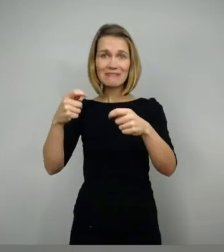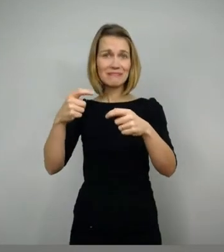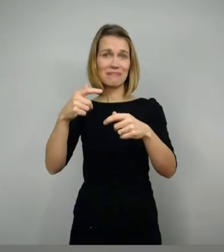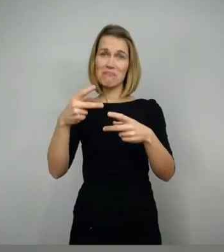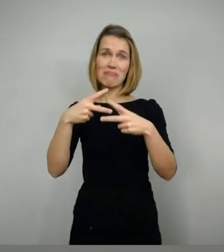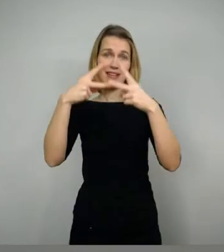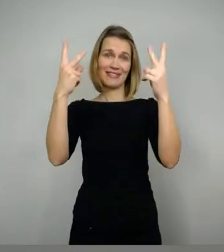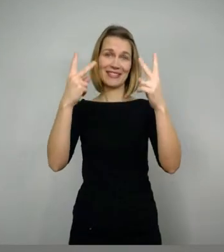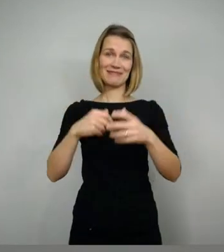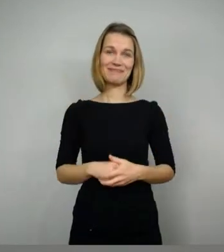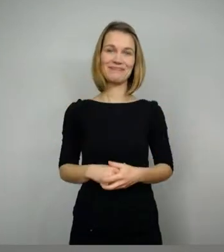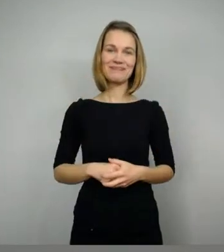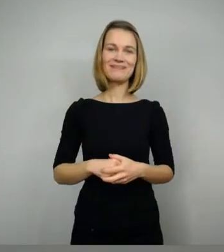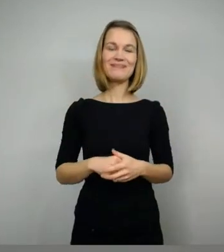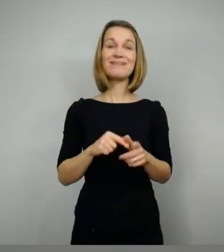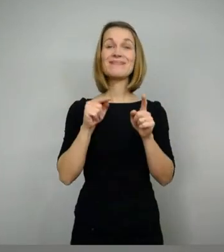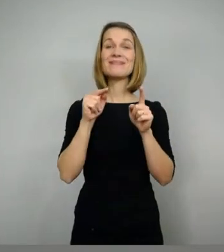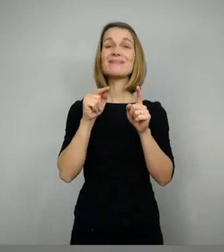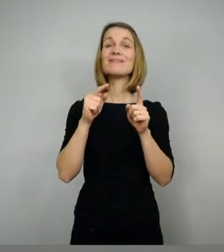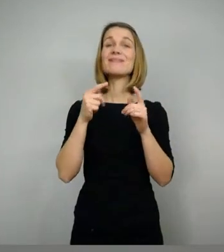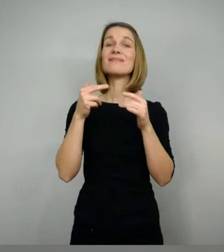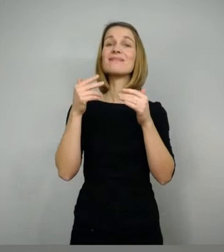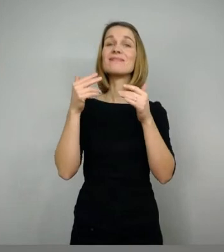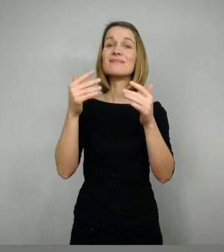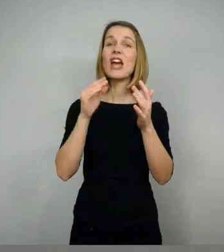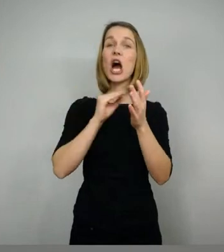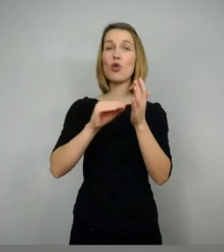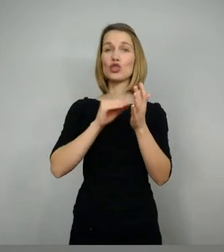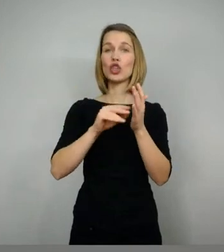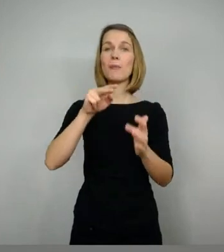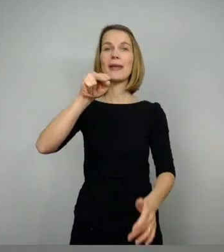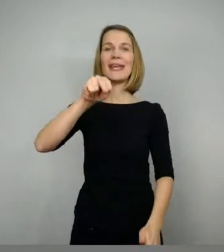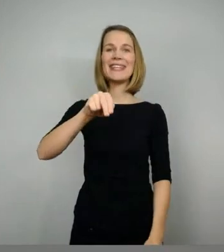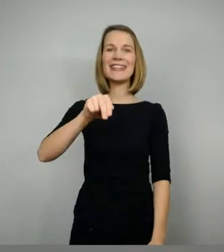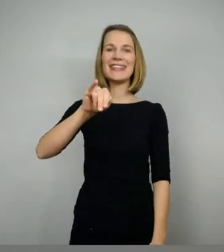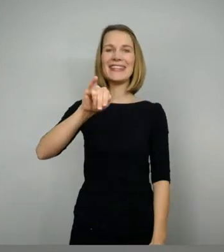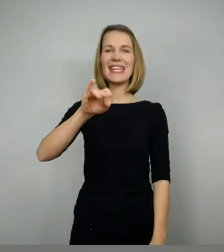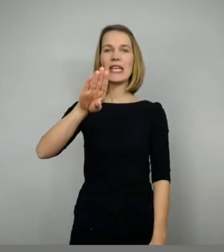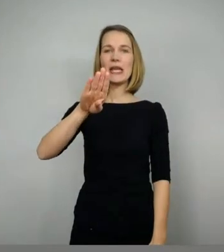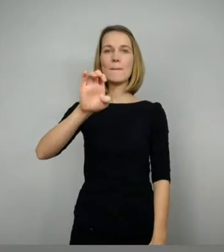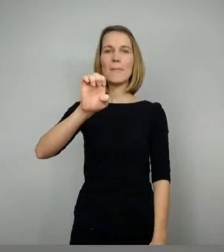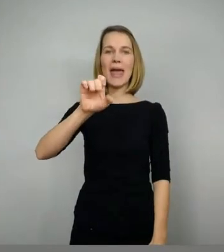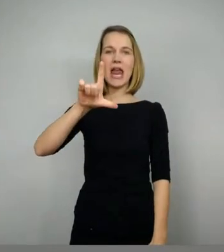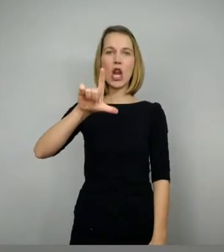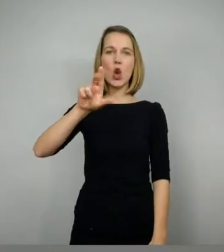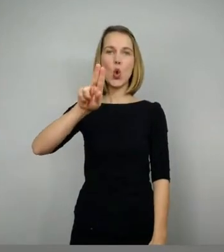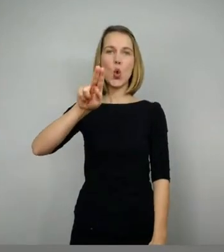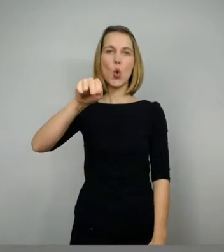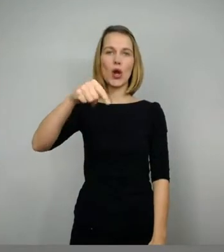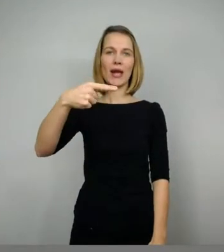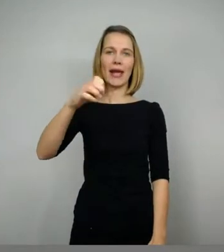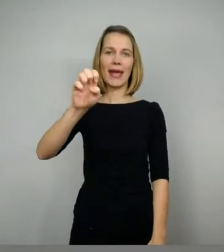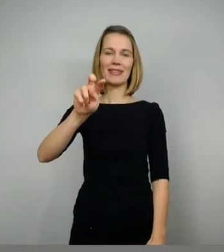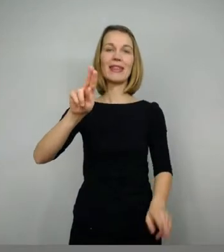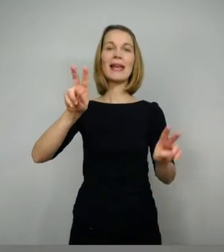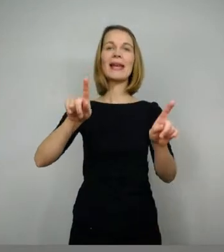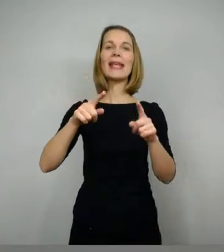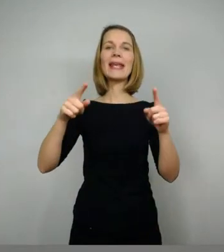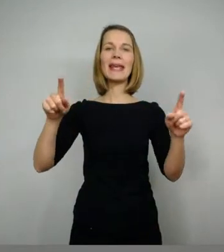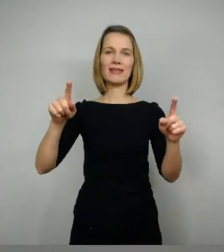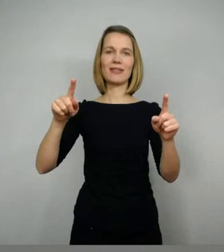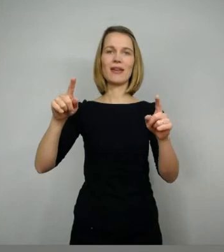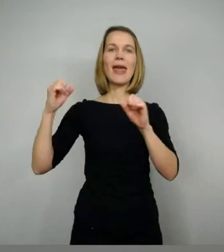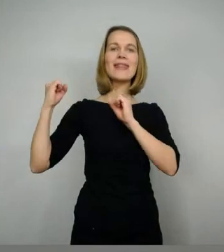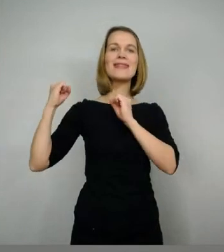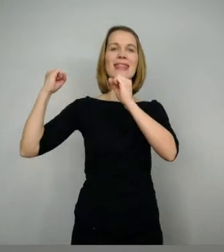Aufgeschrieben wurde dann auch das Nibelungenlied. Jetzt sind wir schon ein bisschen später. So sieht das aus. Ich zeige euch hier mal eine Seite